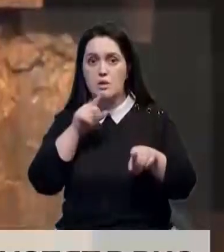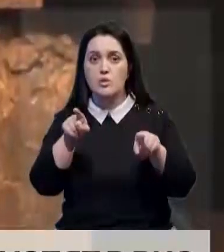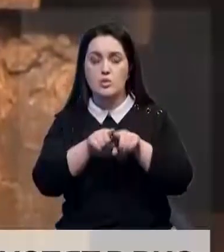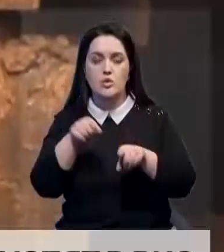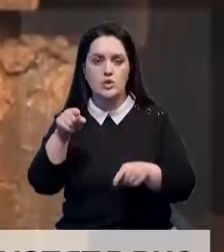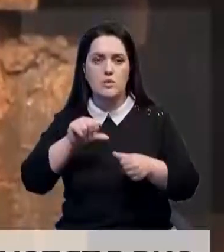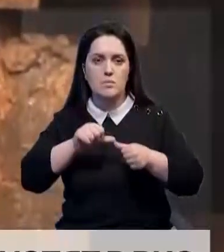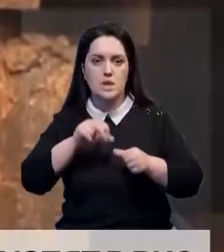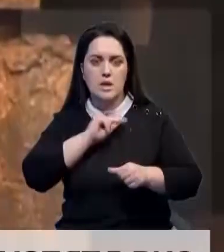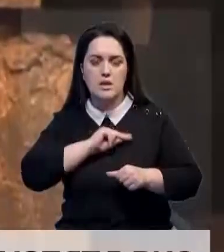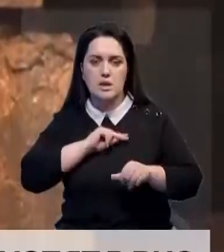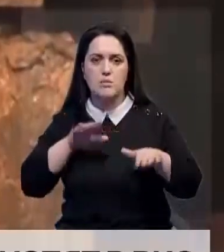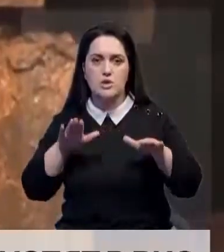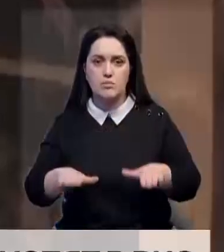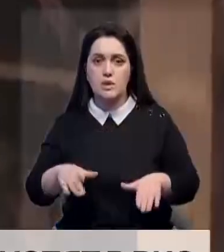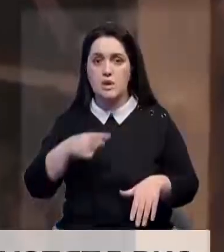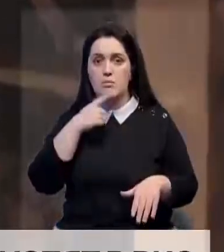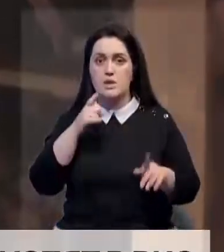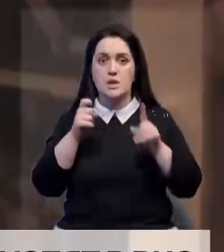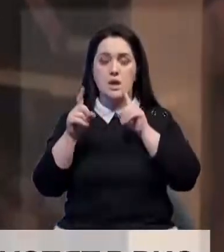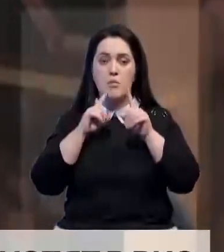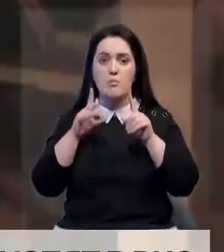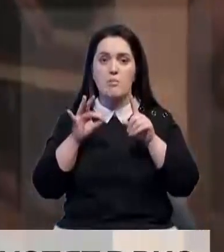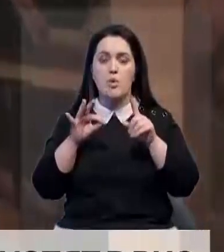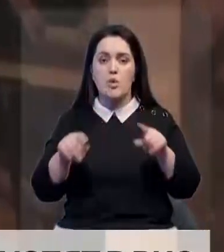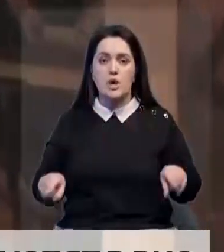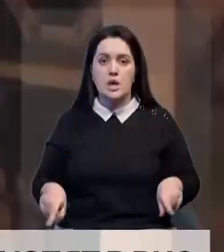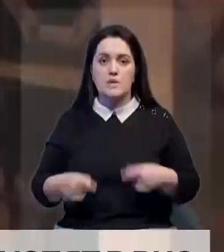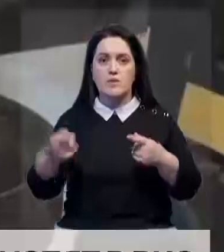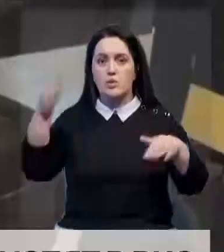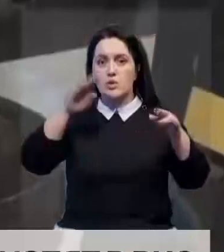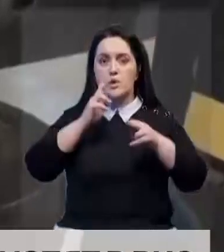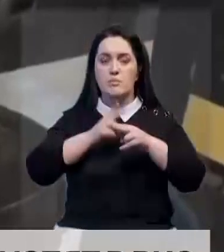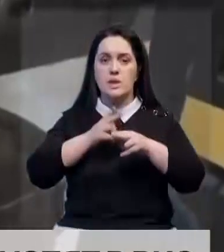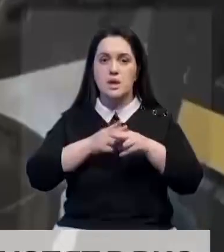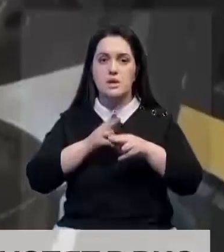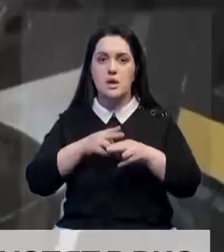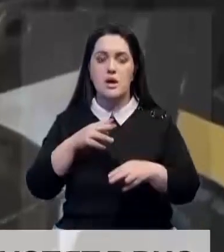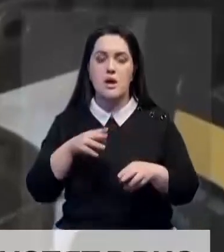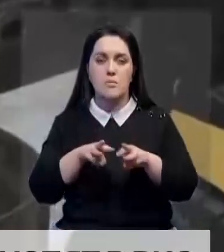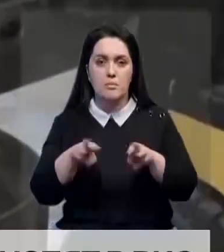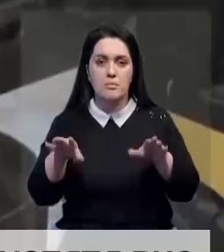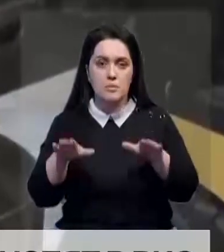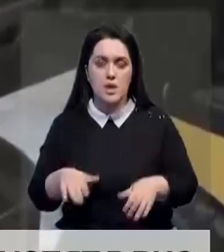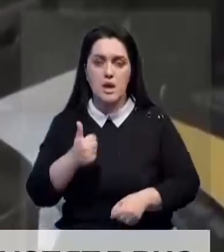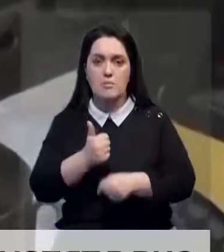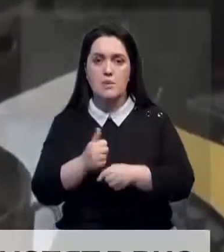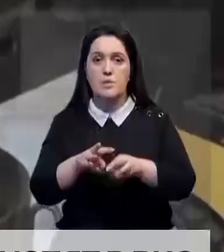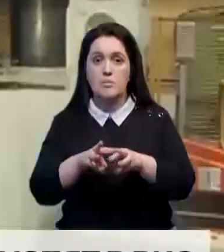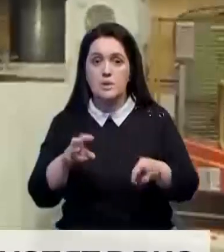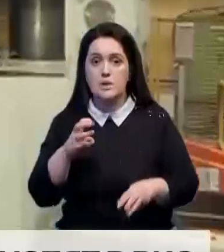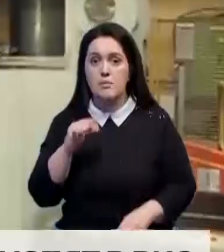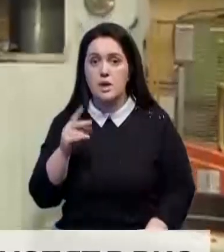создать более тысячи постоянных рабочих мест. Об этом говорили на совещании по развитию горно-металлургического комплекса в правительстве.